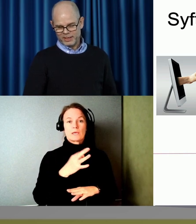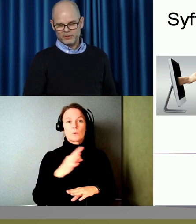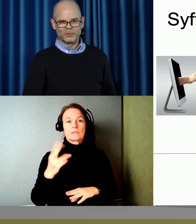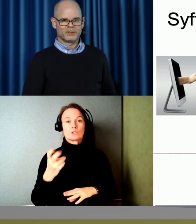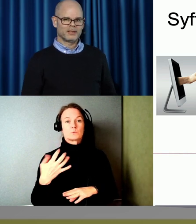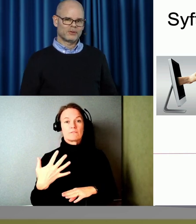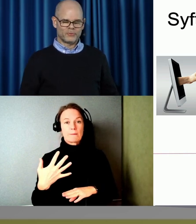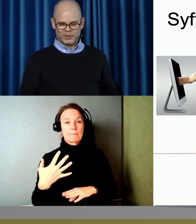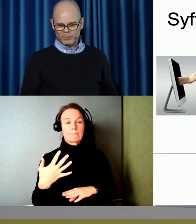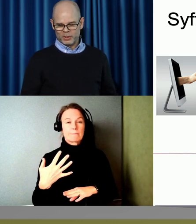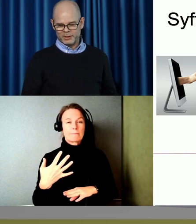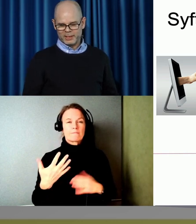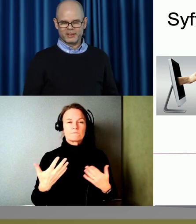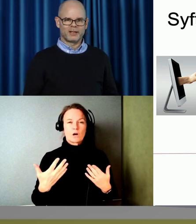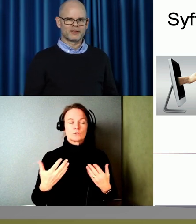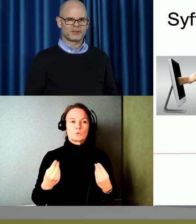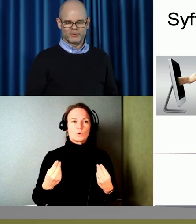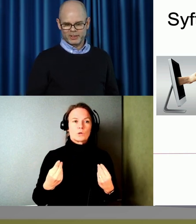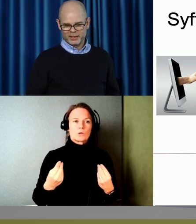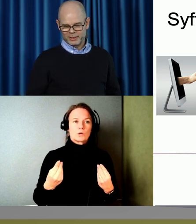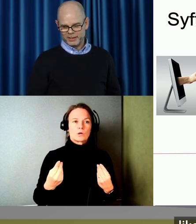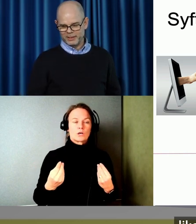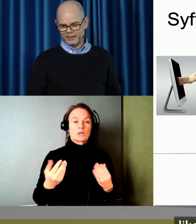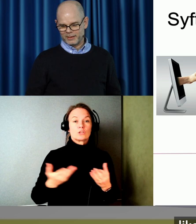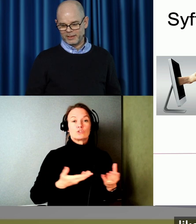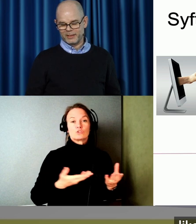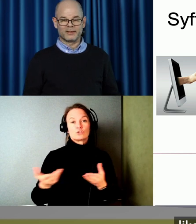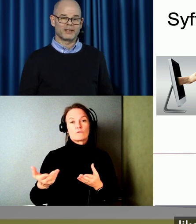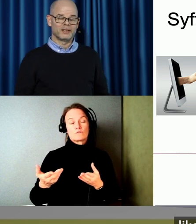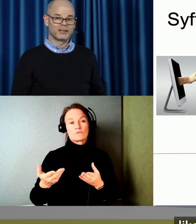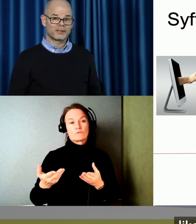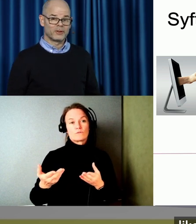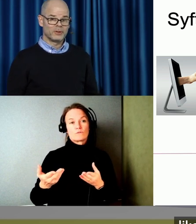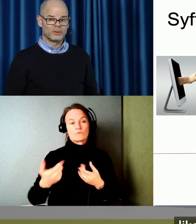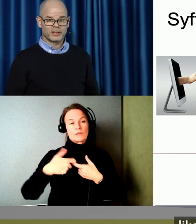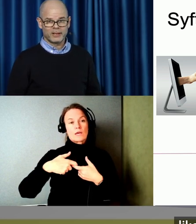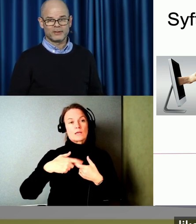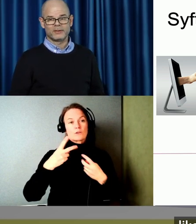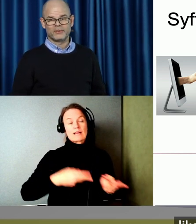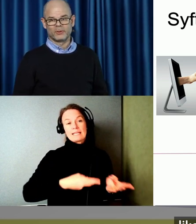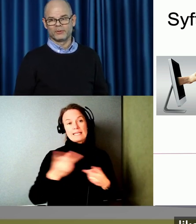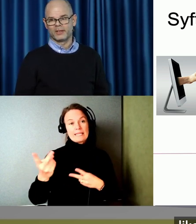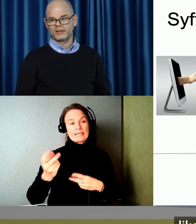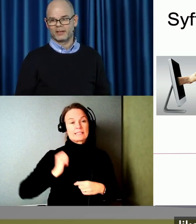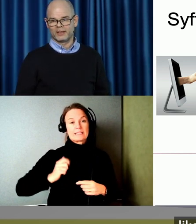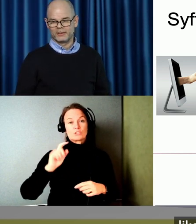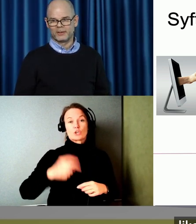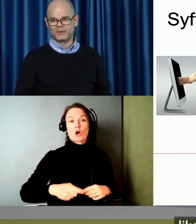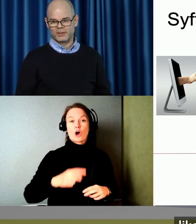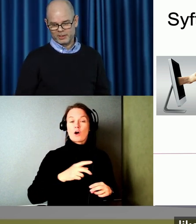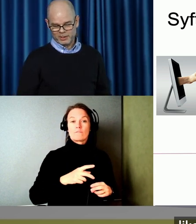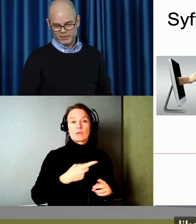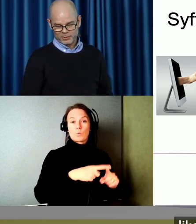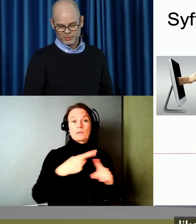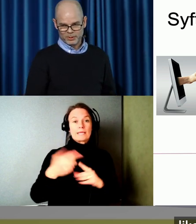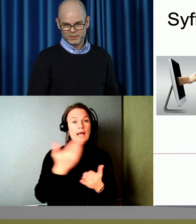Det är ju då, det syftar ju både till det här att det ska vara lika tillgänglighetskrav i olika länder för underlätta handel